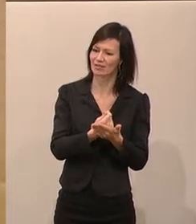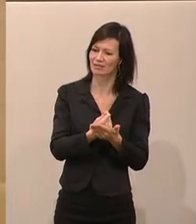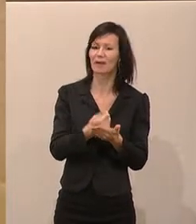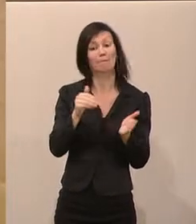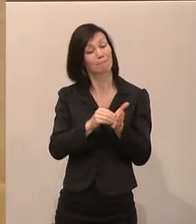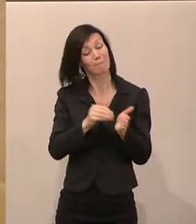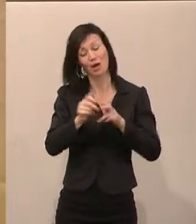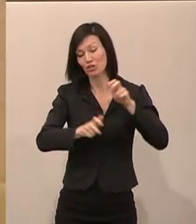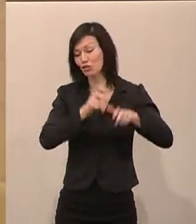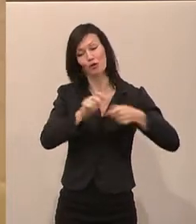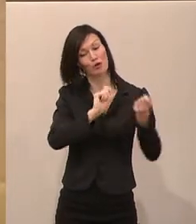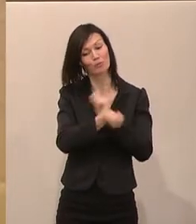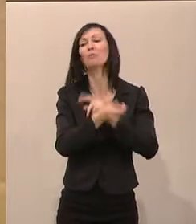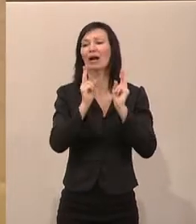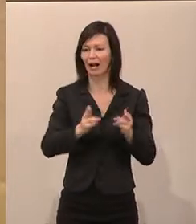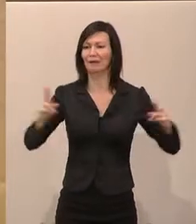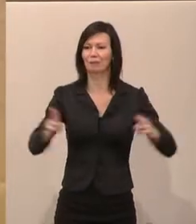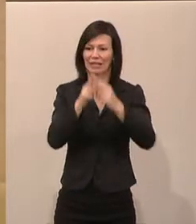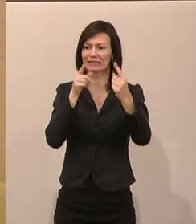die Paris-Ziele erreichen können. Zitat Ende.